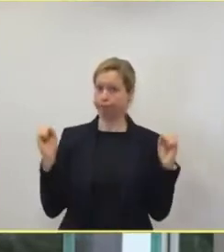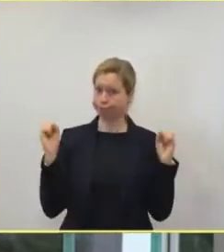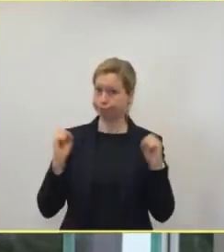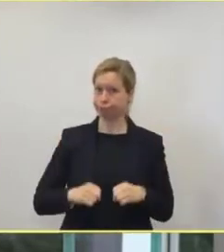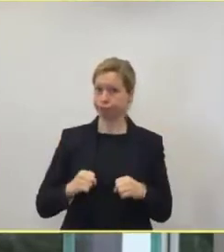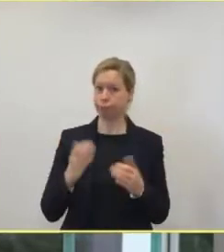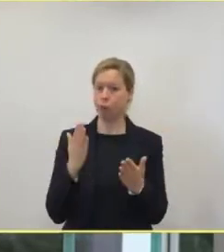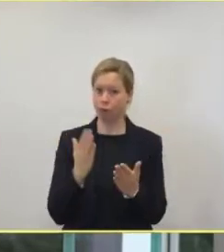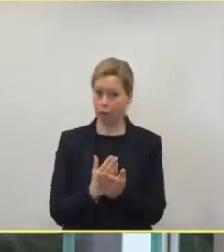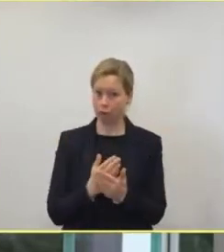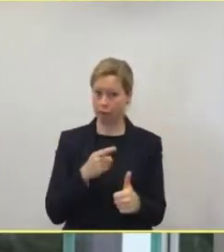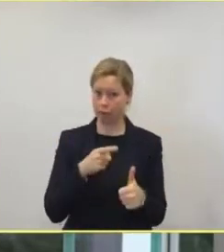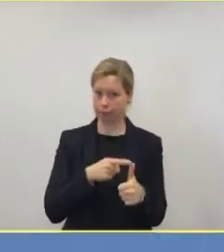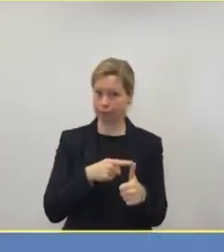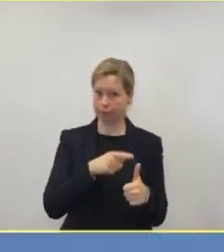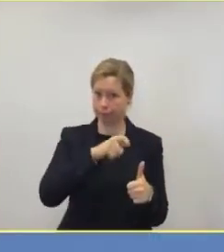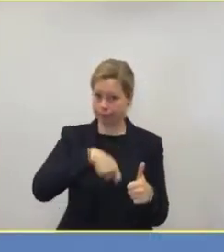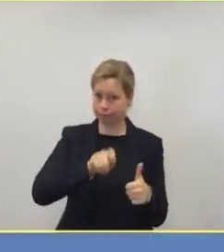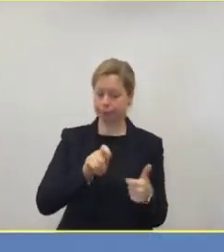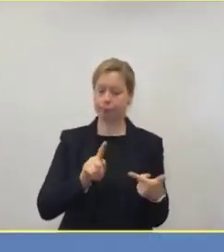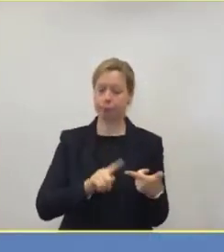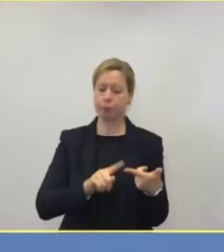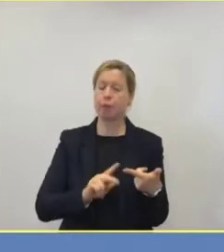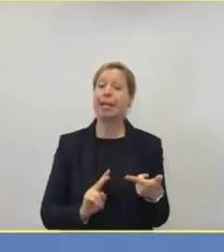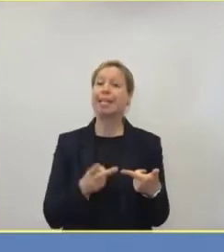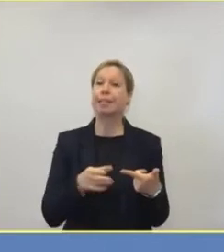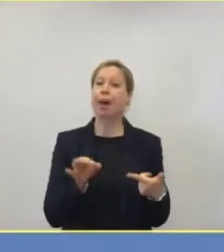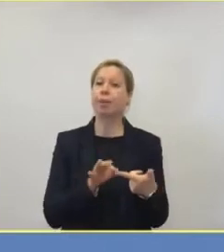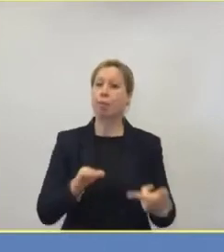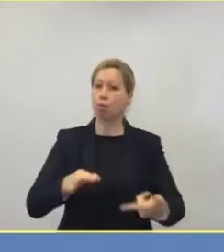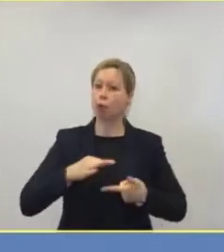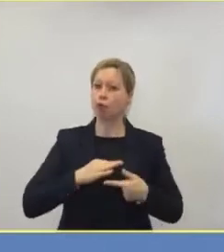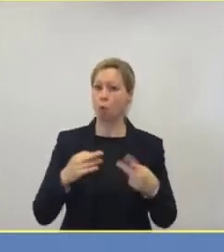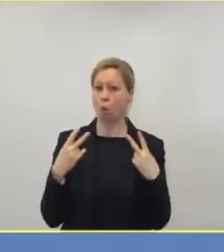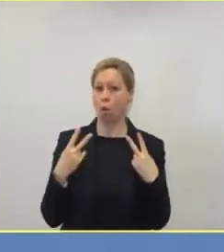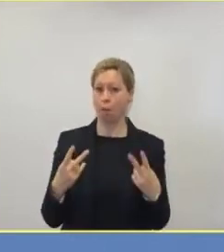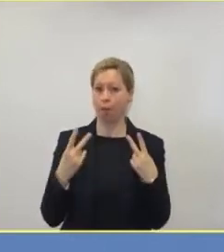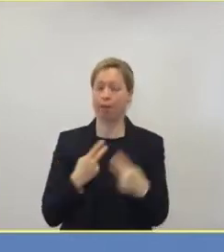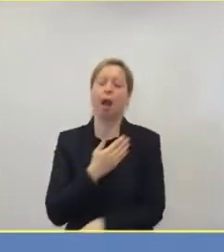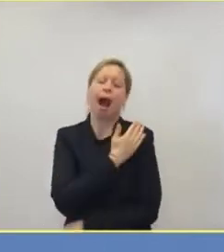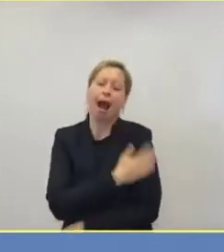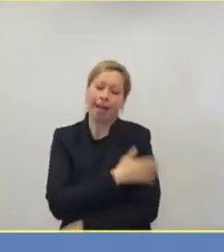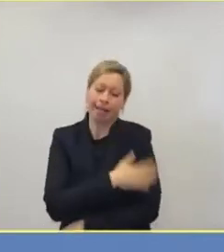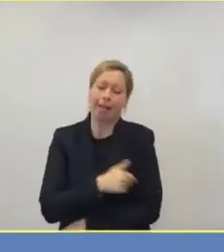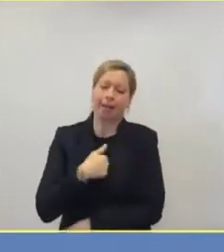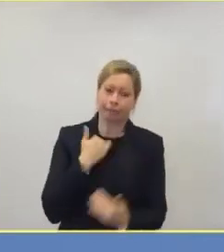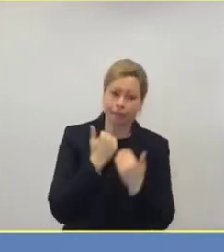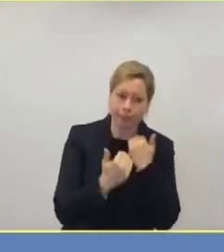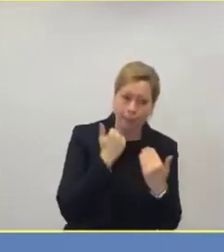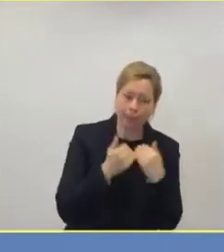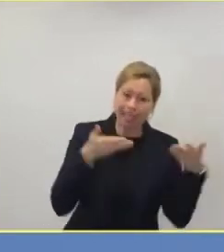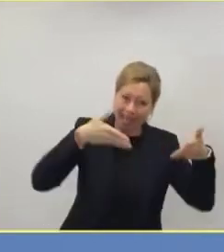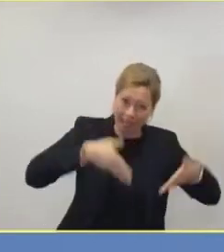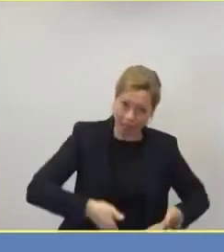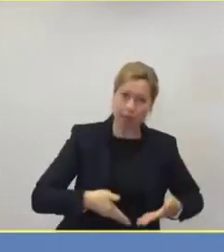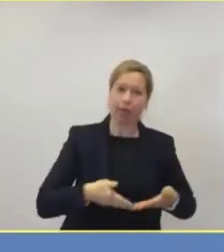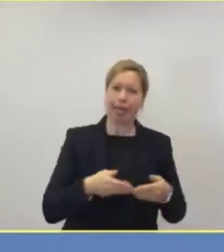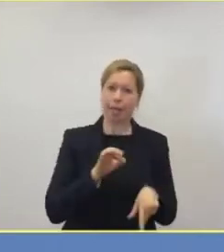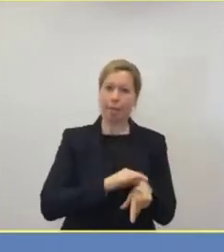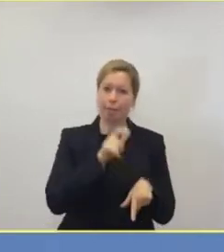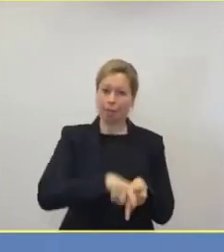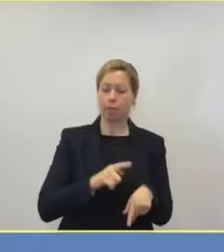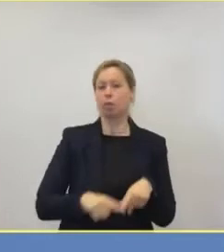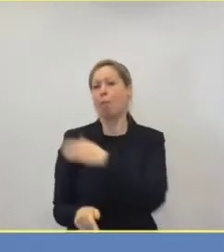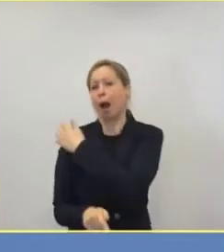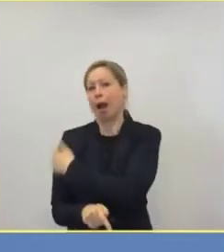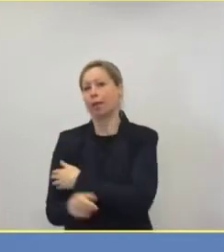Mein zweiter Punkt ist, ich spreche jetzt mal nicht als Intensivmediziner zu Ihnen, sondern als Infektiologe und richte auch